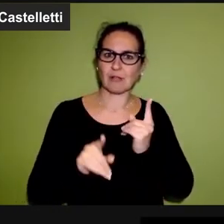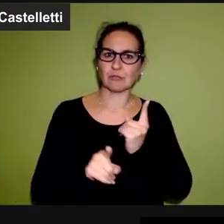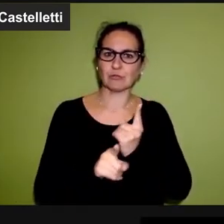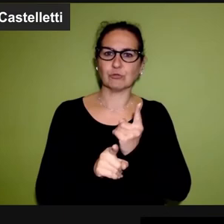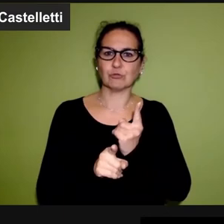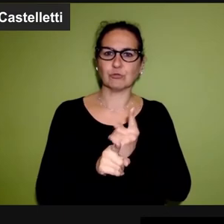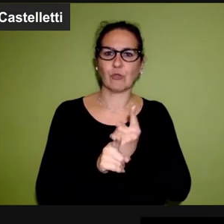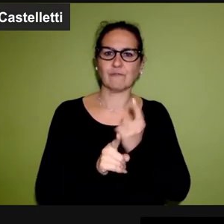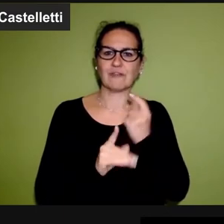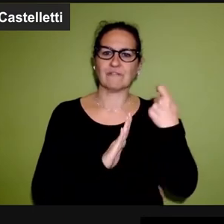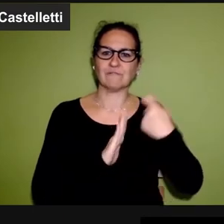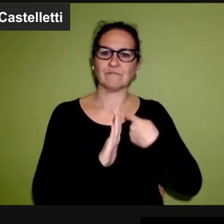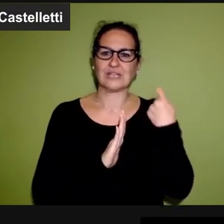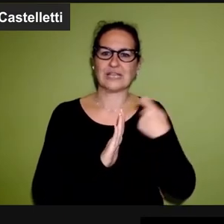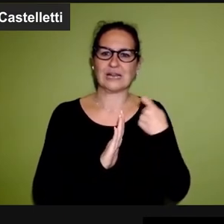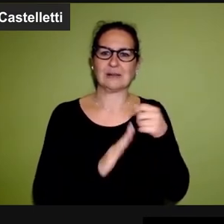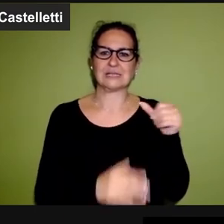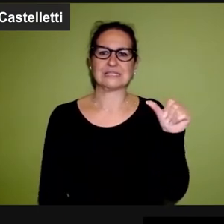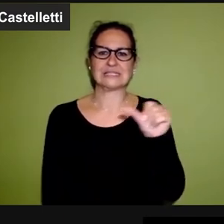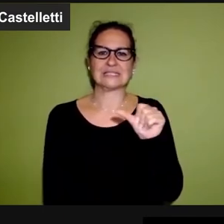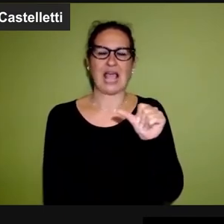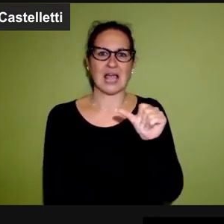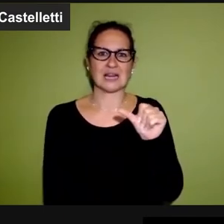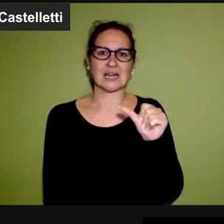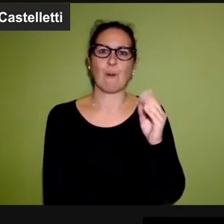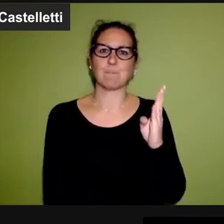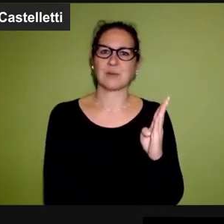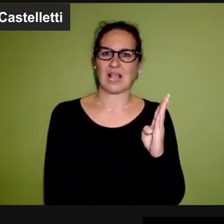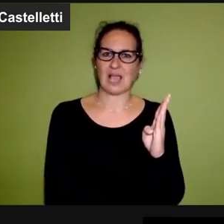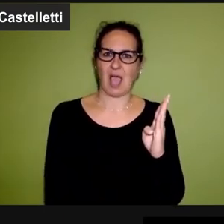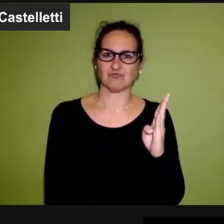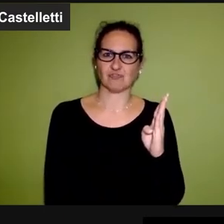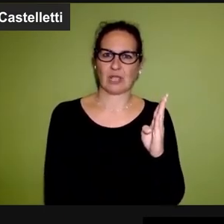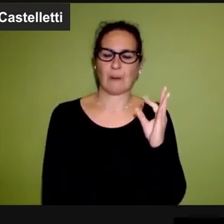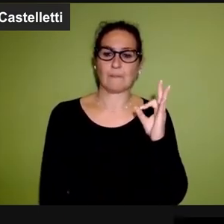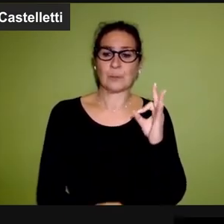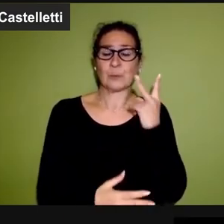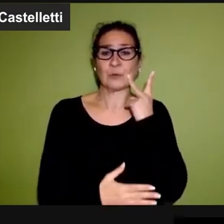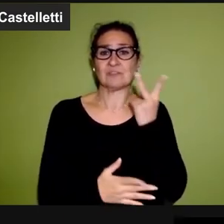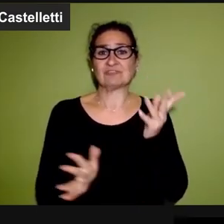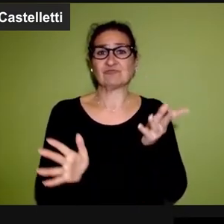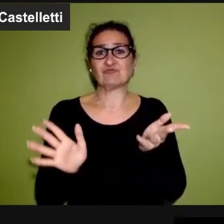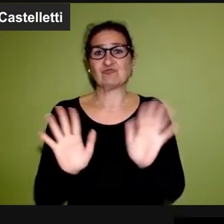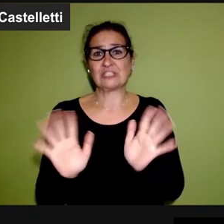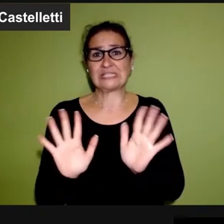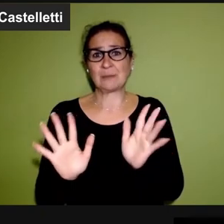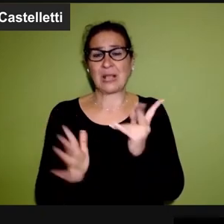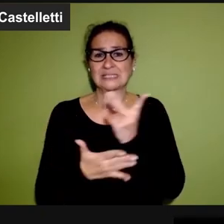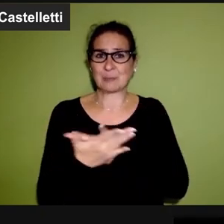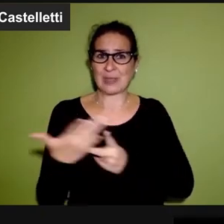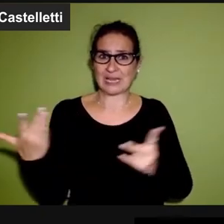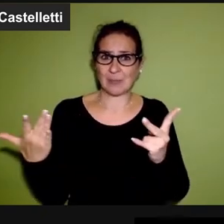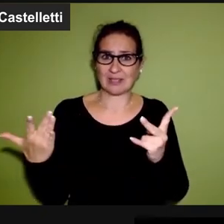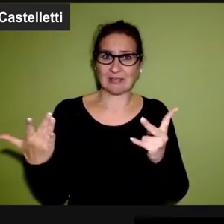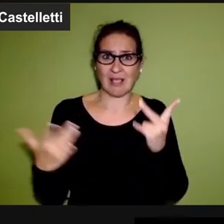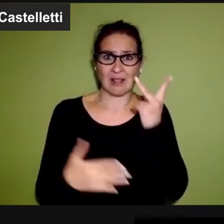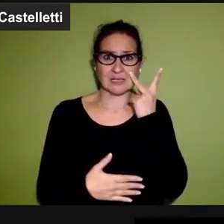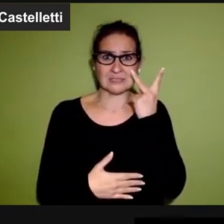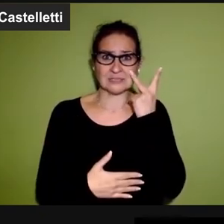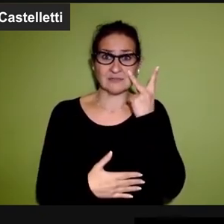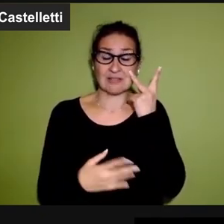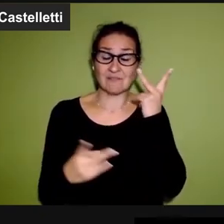prevedeva la fruizione di un film di Stambray Cage che è tra i padri del cinema sperimentale, in cui